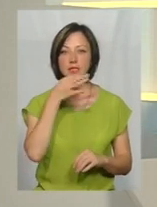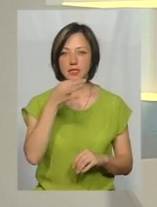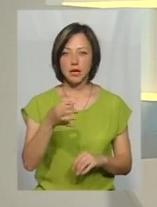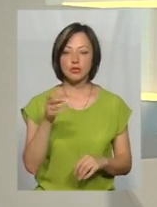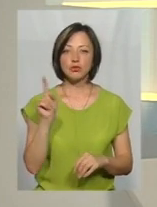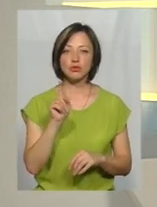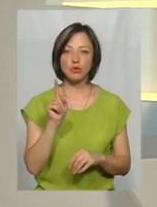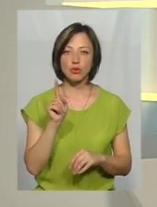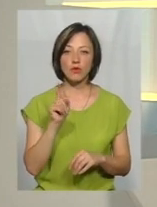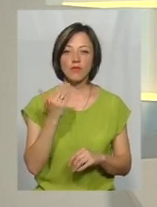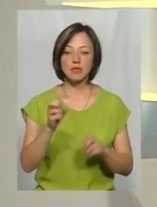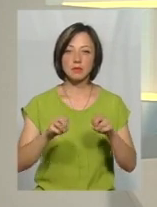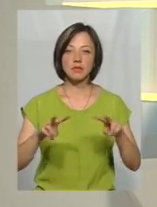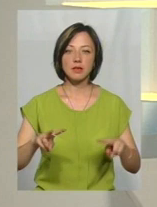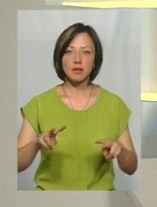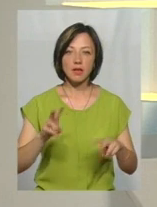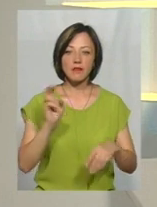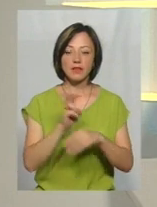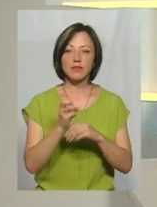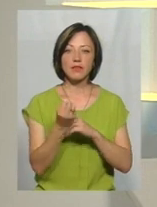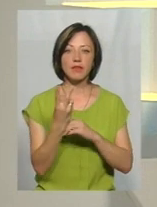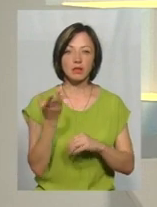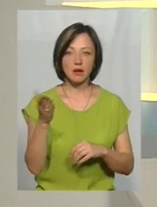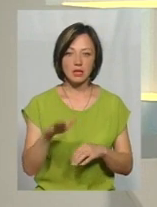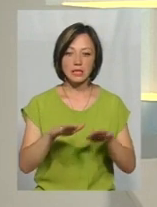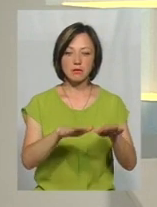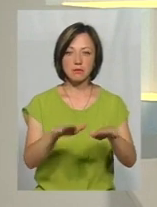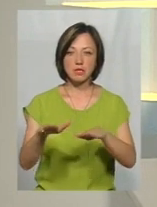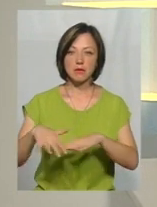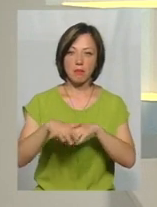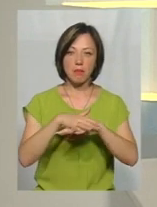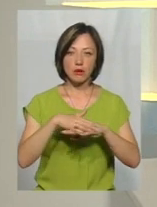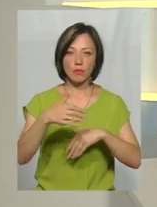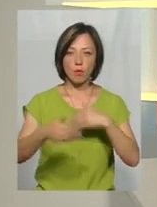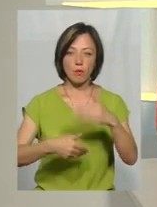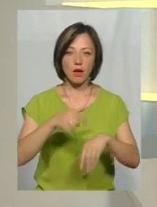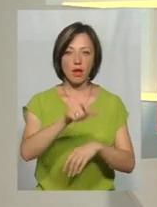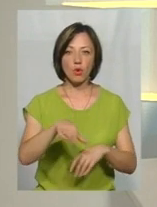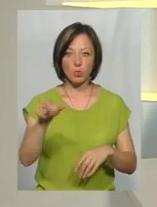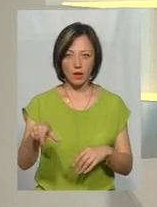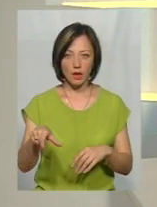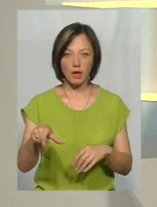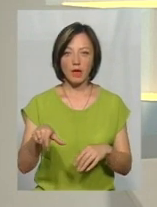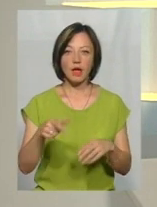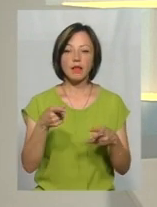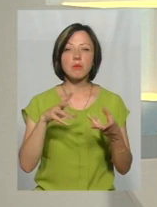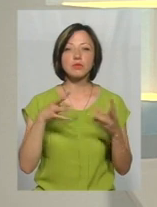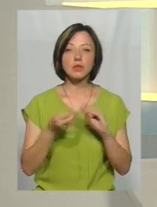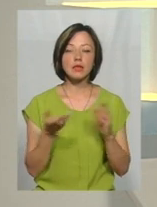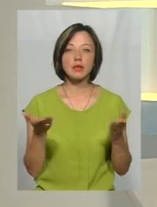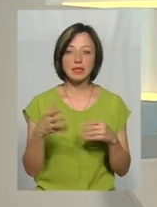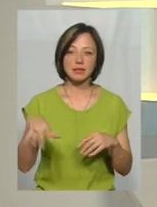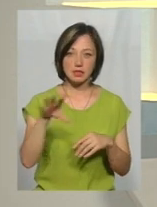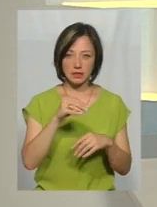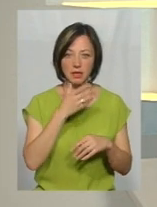відвідали, ваші фахівці відвідали 12 місць масового купання людей. Там які результати? Скрізь